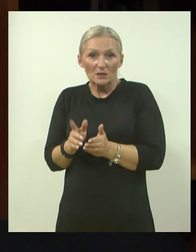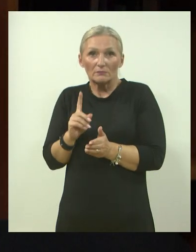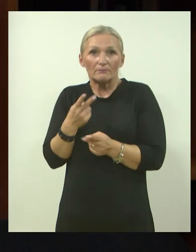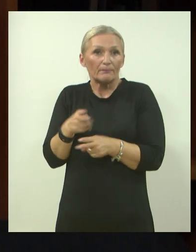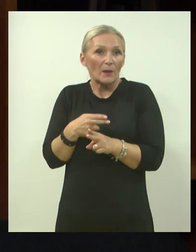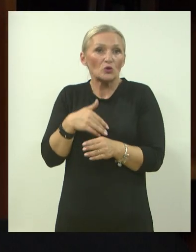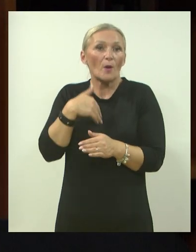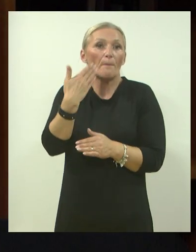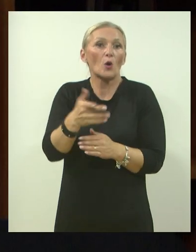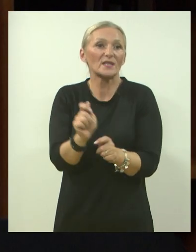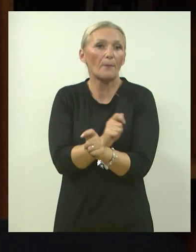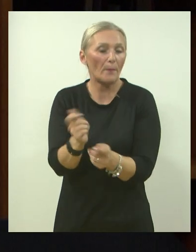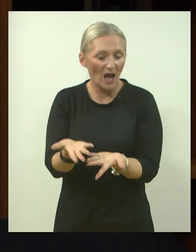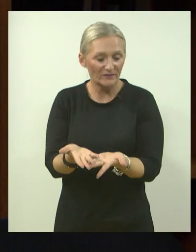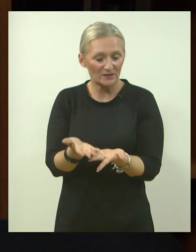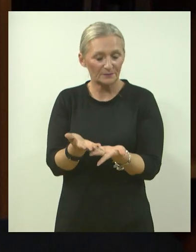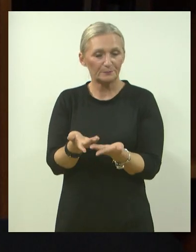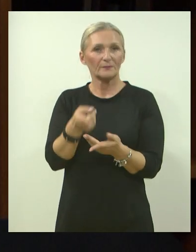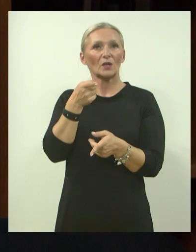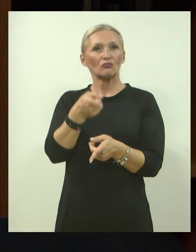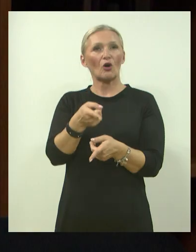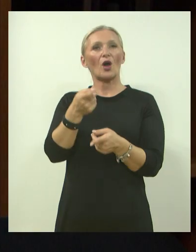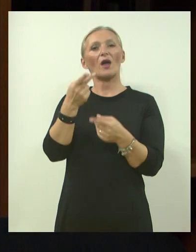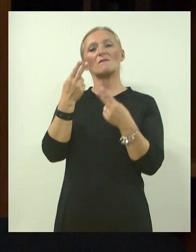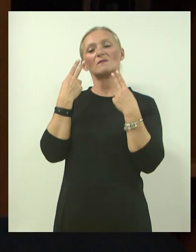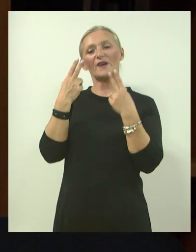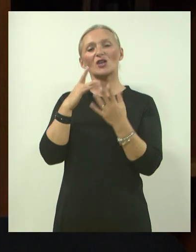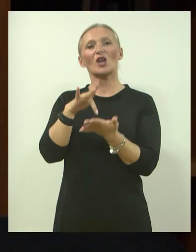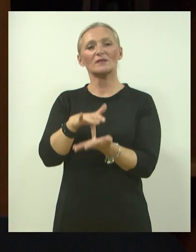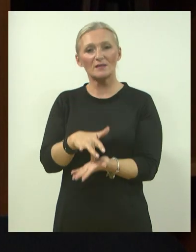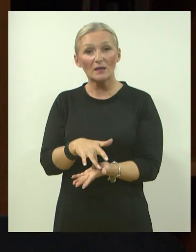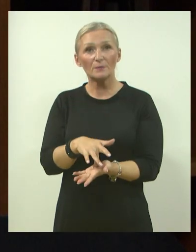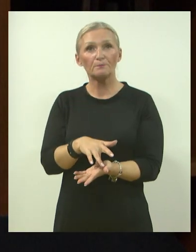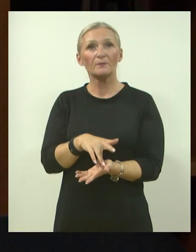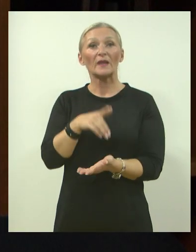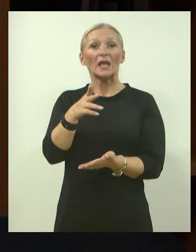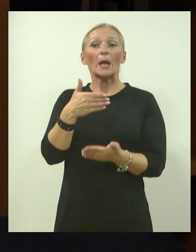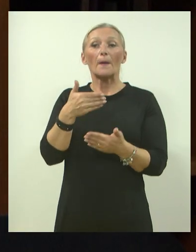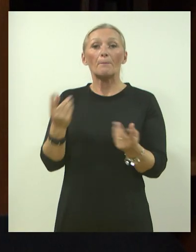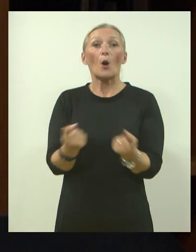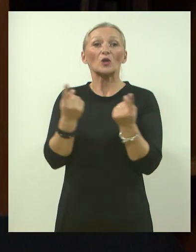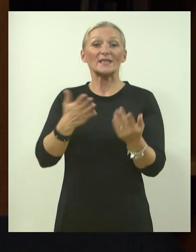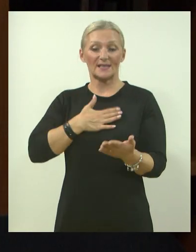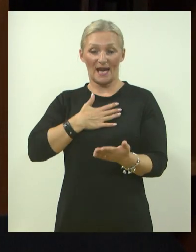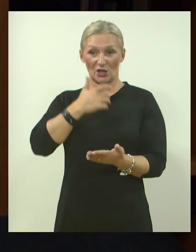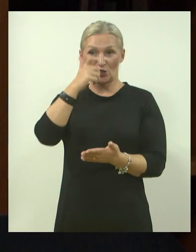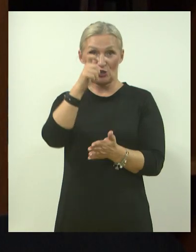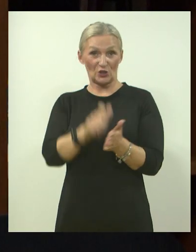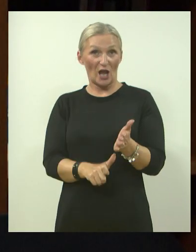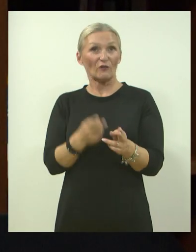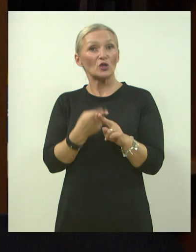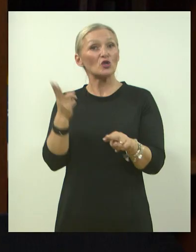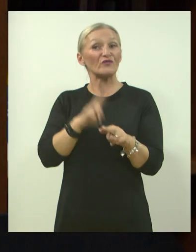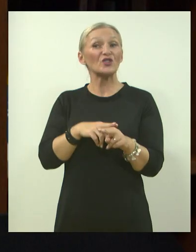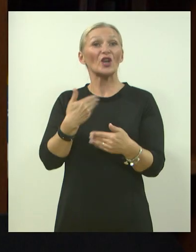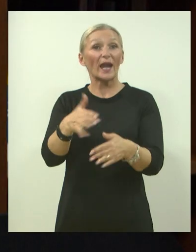moći poslije ispraviti. Dakle, to nam je primarni cilj i primarni cilj je poticati naše članove još više da se